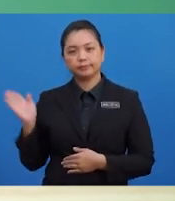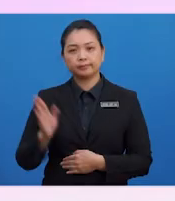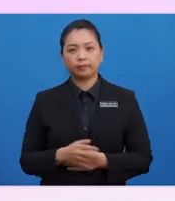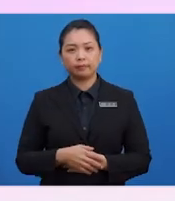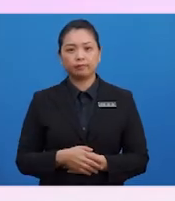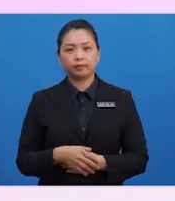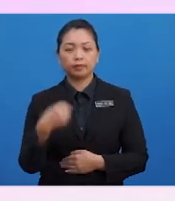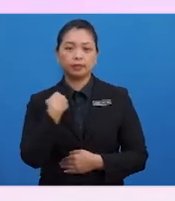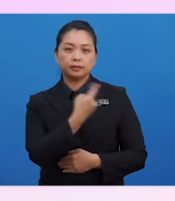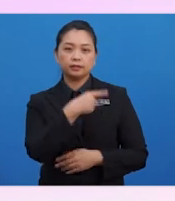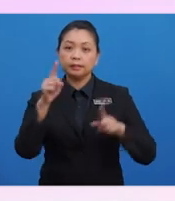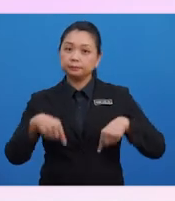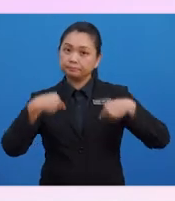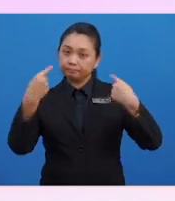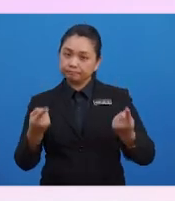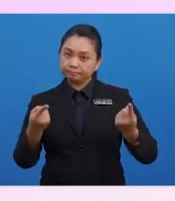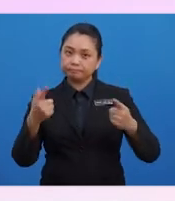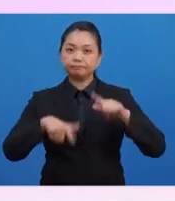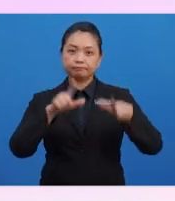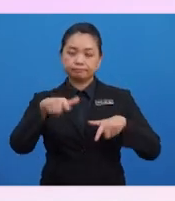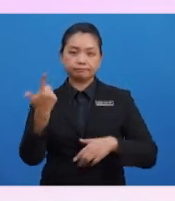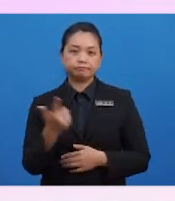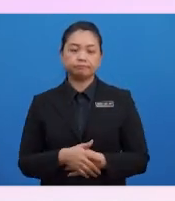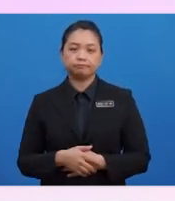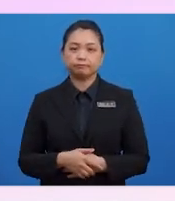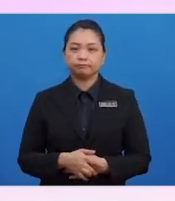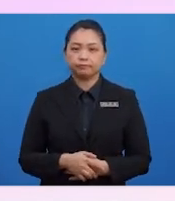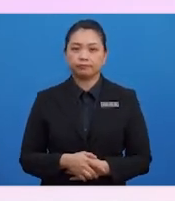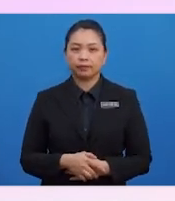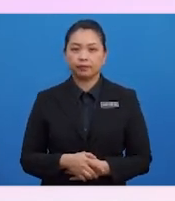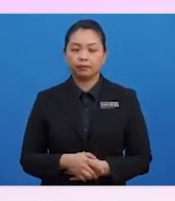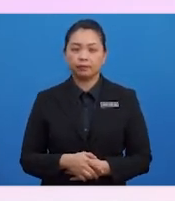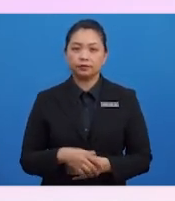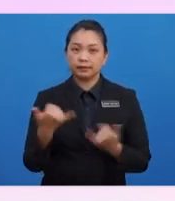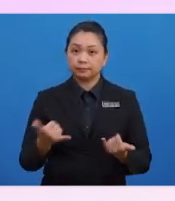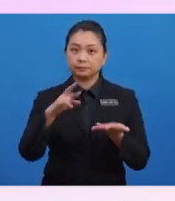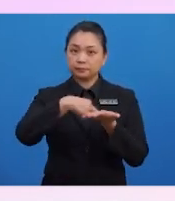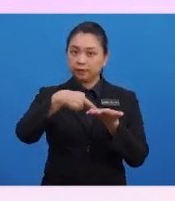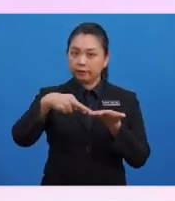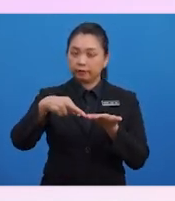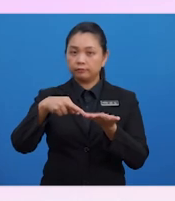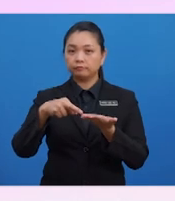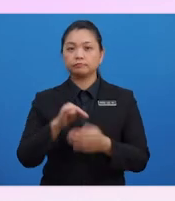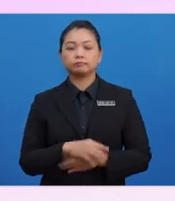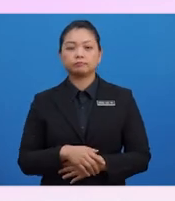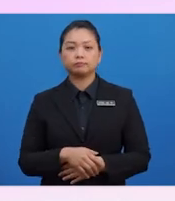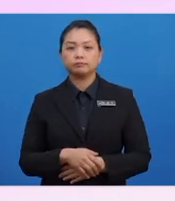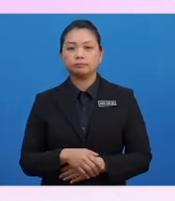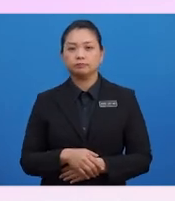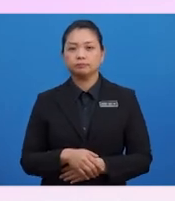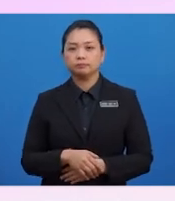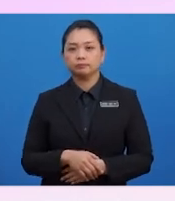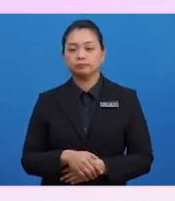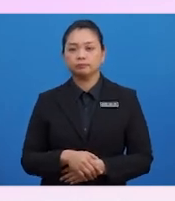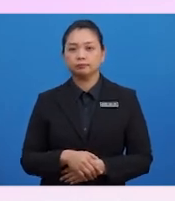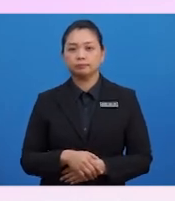Kita beralih ke langkah yang seterusnya, iaitu merekod item belanja tadi ke